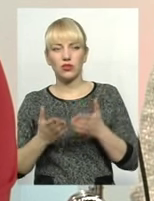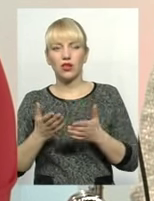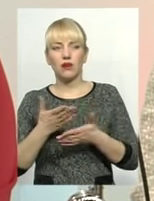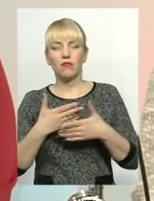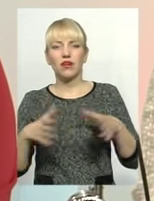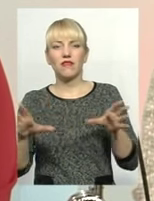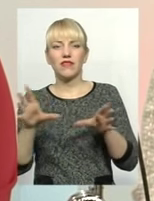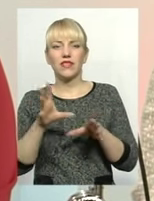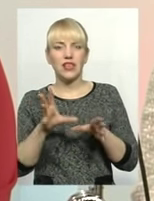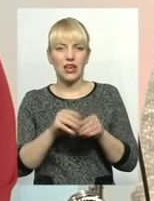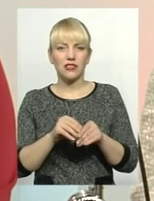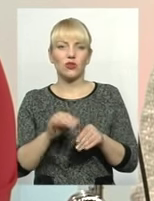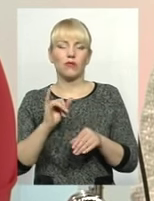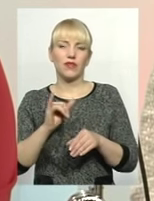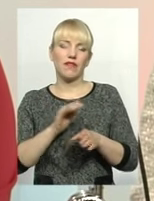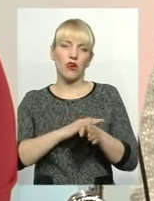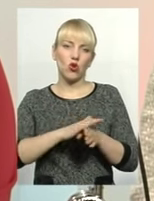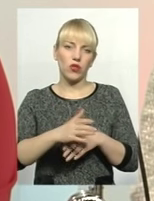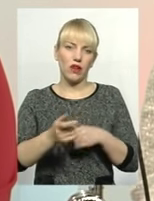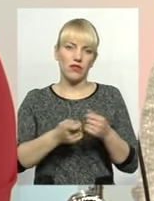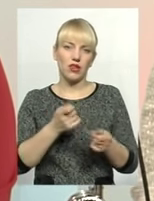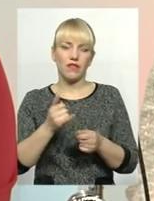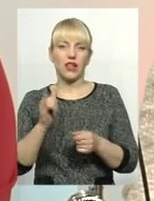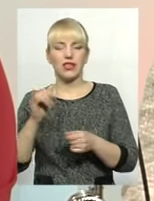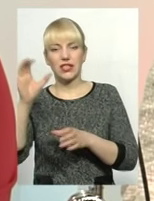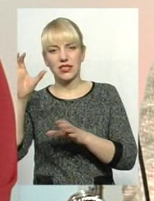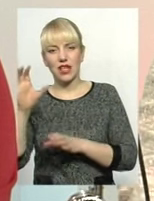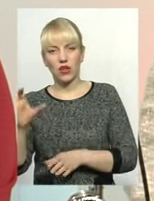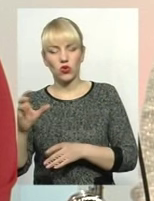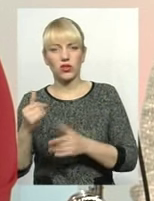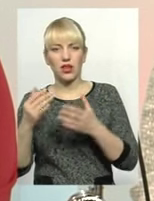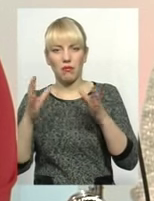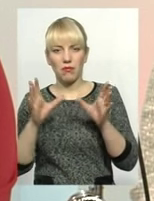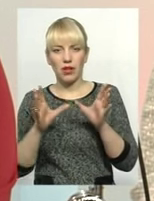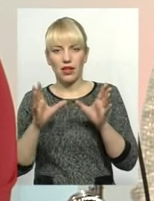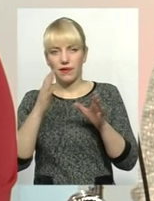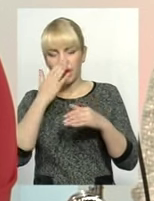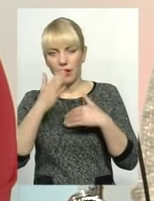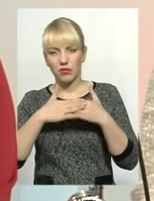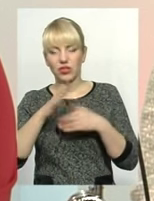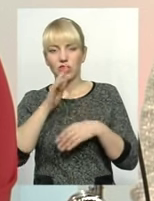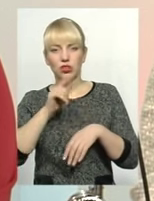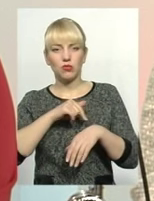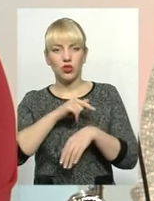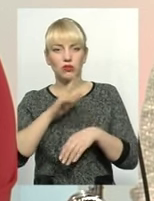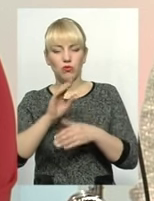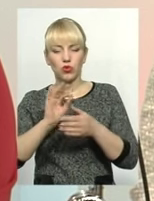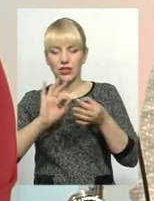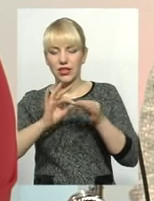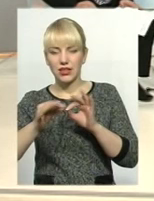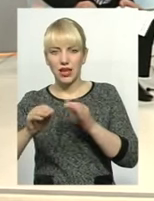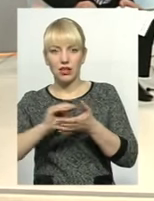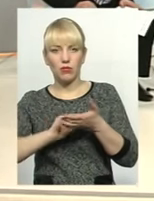всі разом, і виконавча влада, і закони найближчим часом будуть більш детально прописані, ці чинники